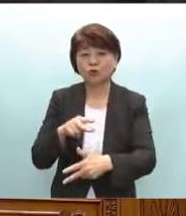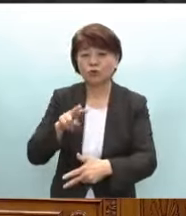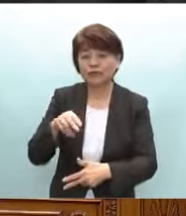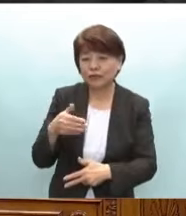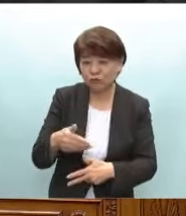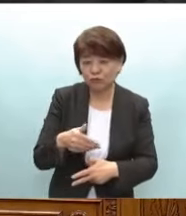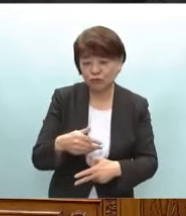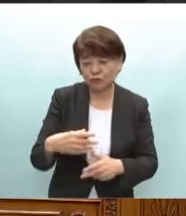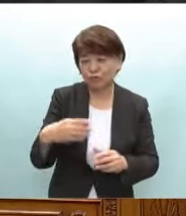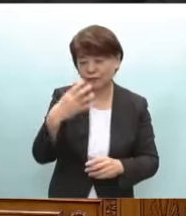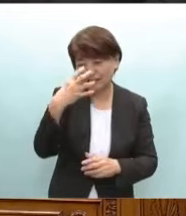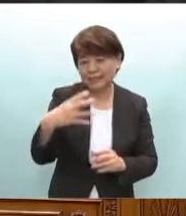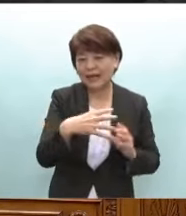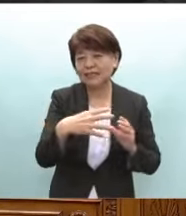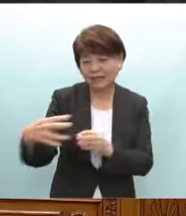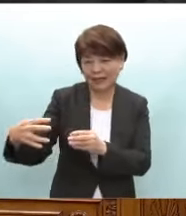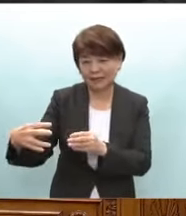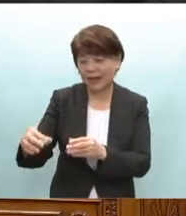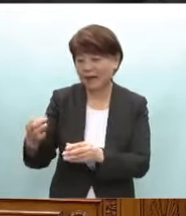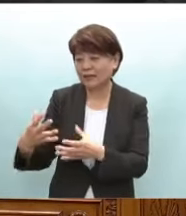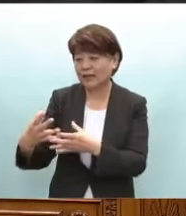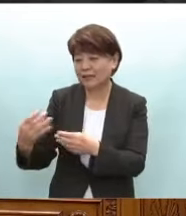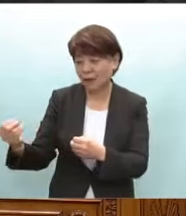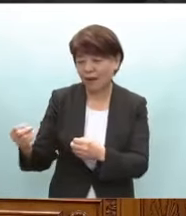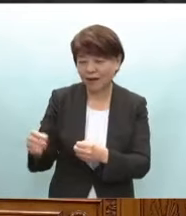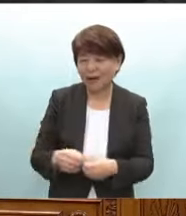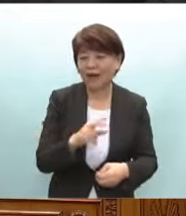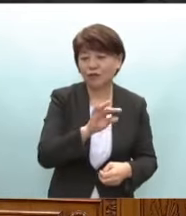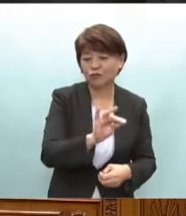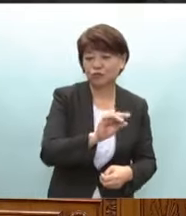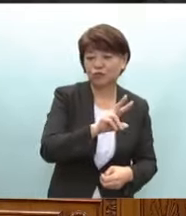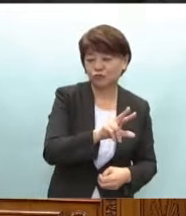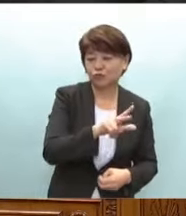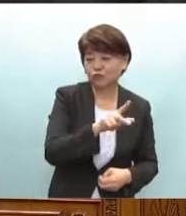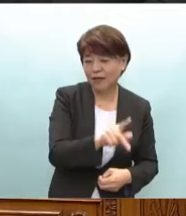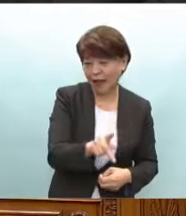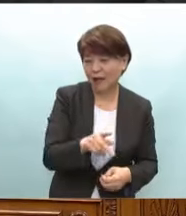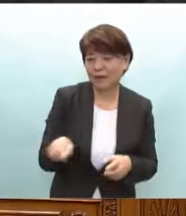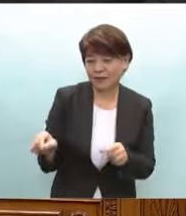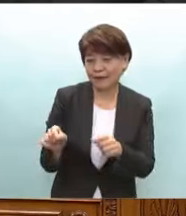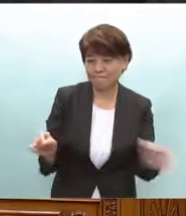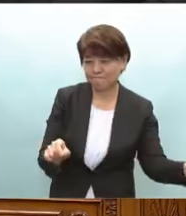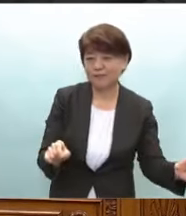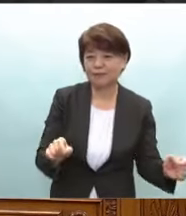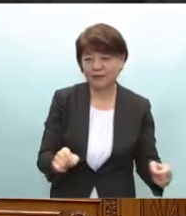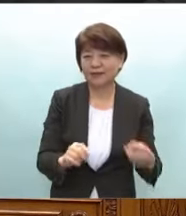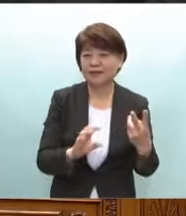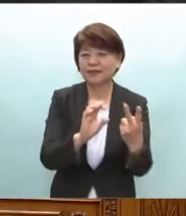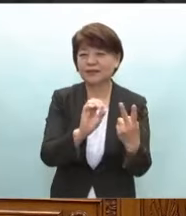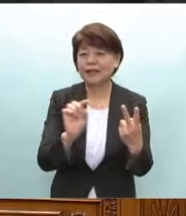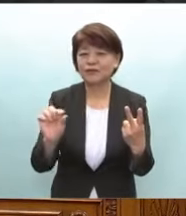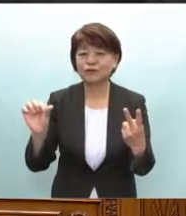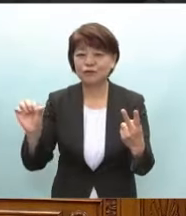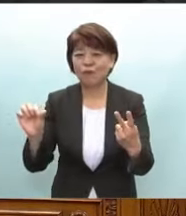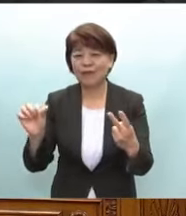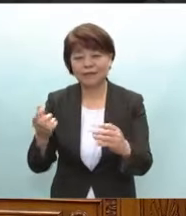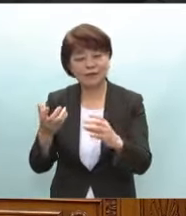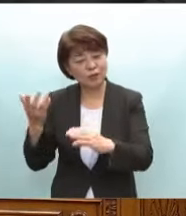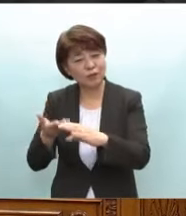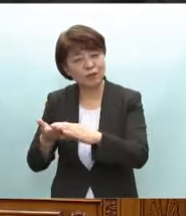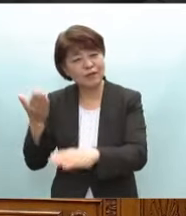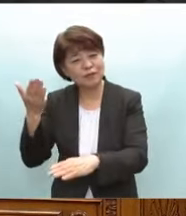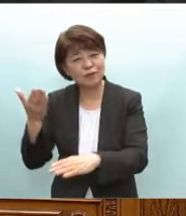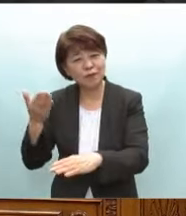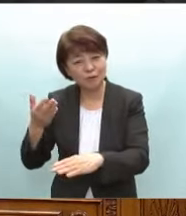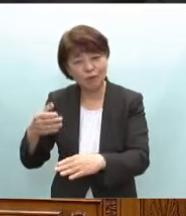が金沢から福井県鶴ヶまで延伸開業されます2015年に予想上回る効果を生んだ金沢開業